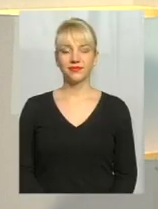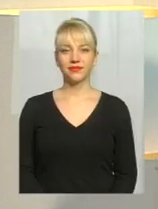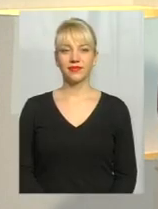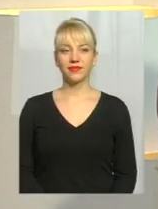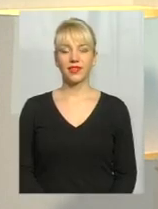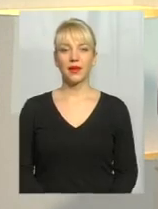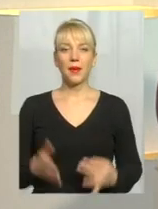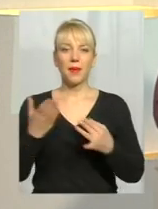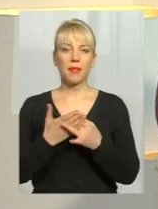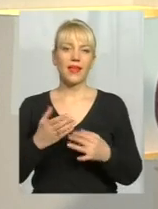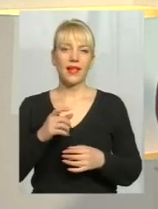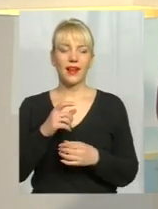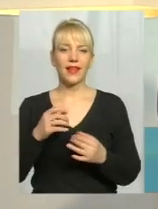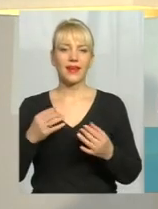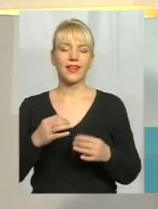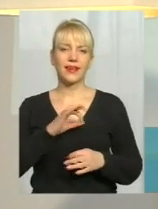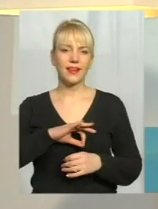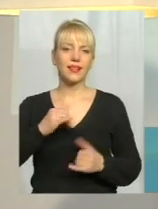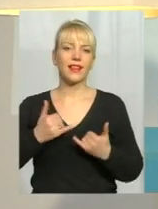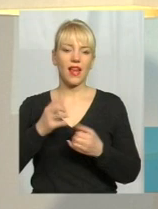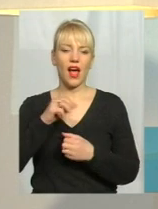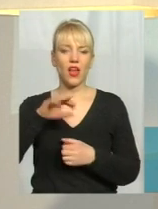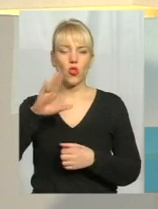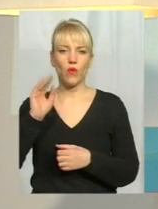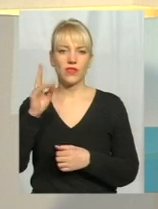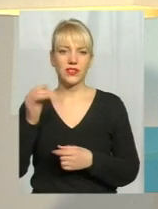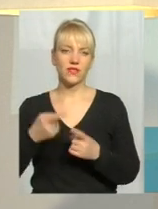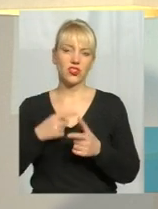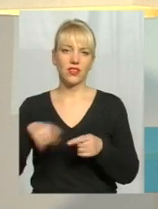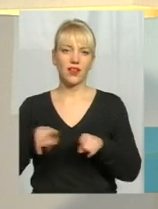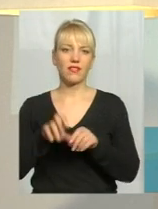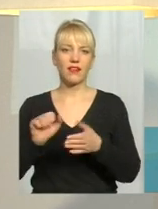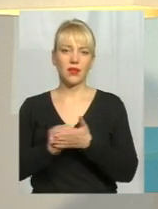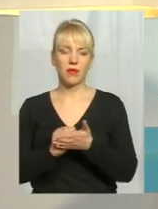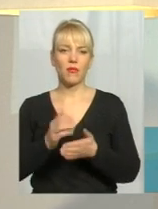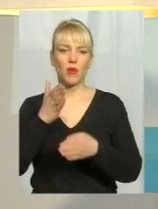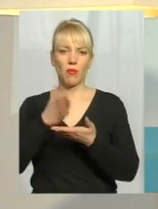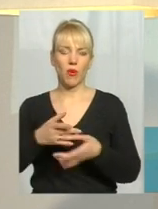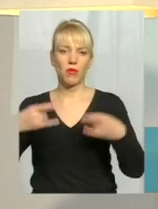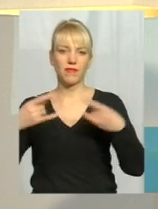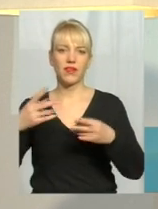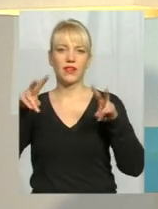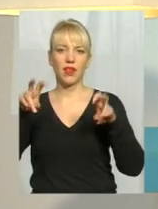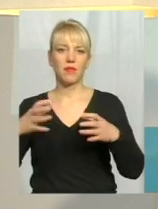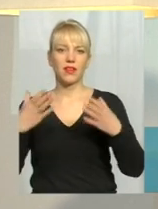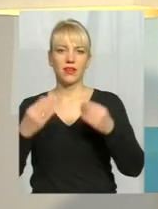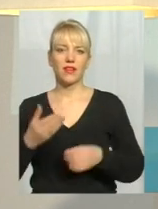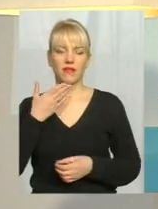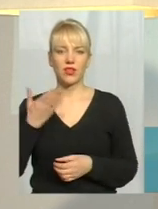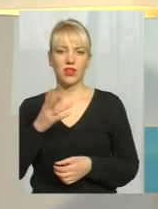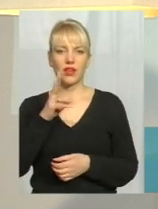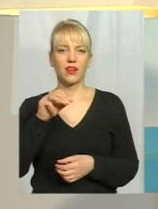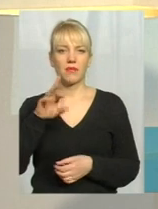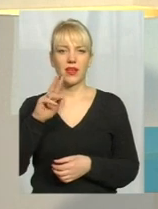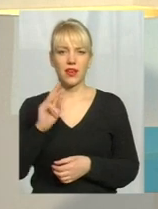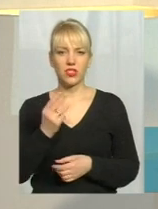Пільги для атовців. Чи все так, як на папері? У прямому ефірі тема дня. Заведучу нині я Олена Кеміняш,